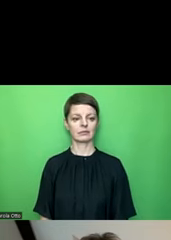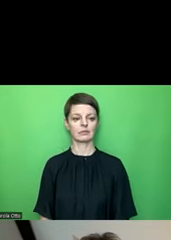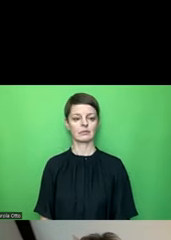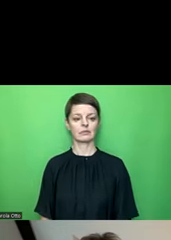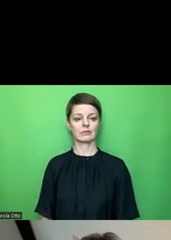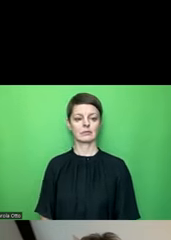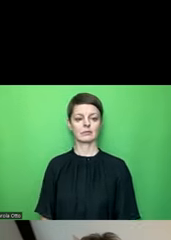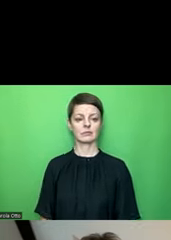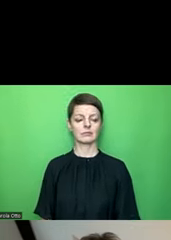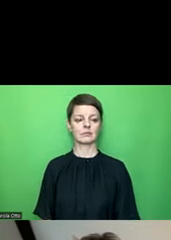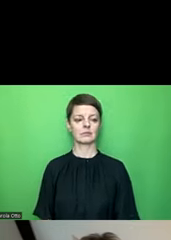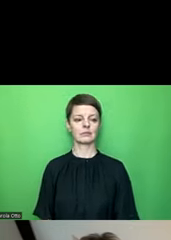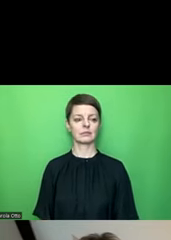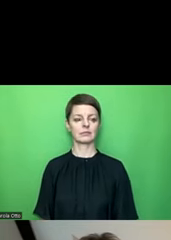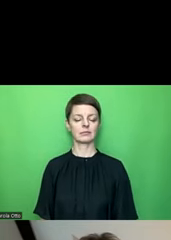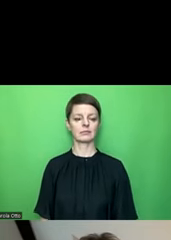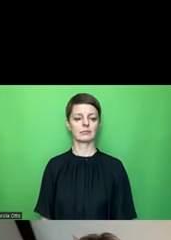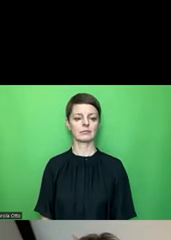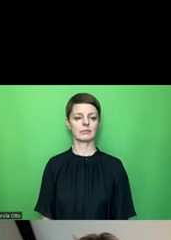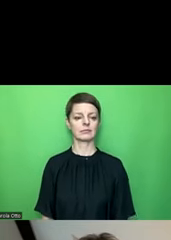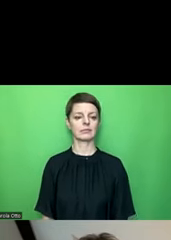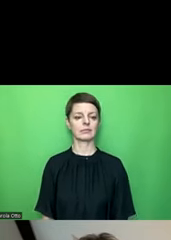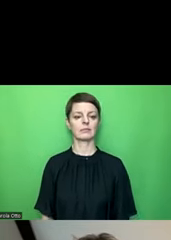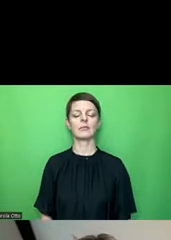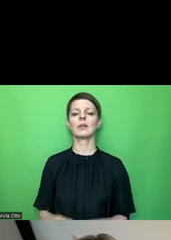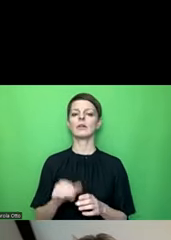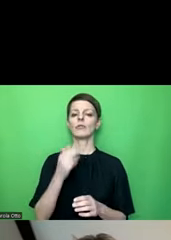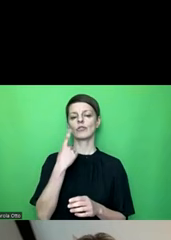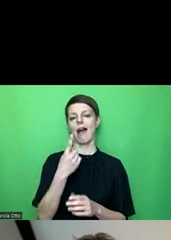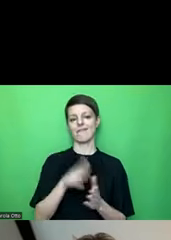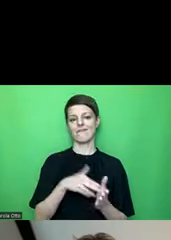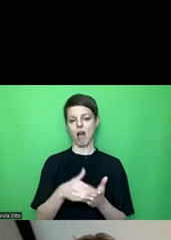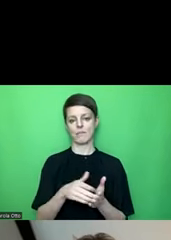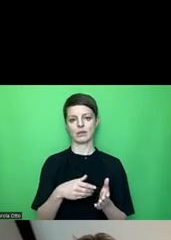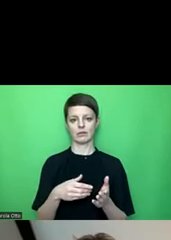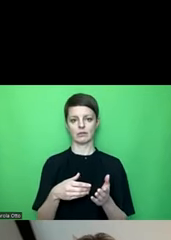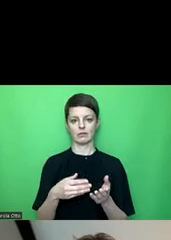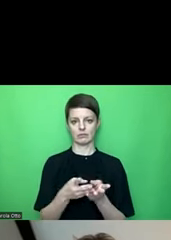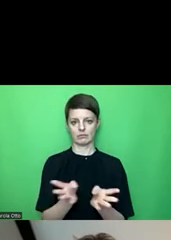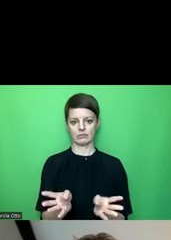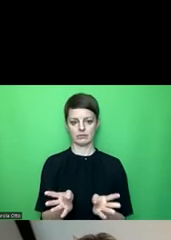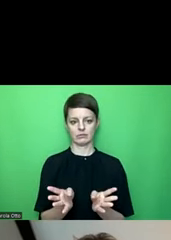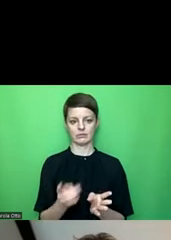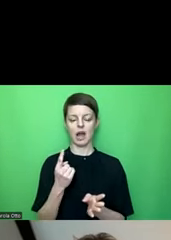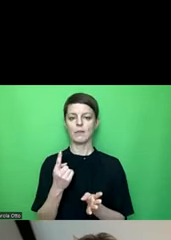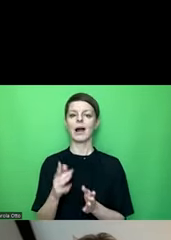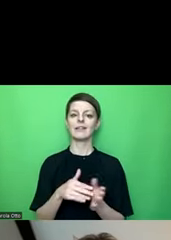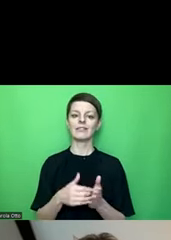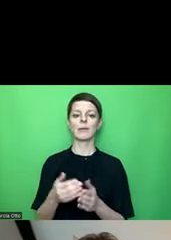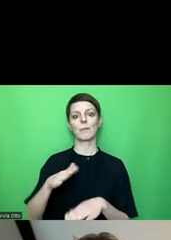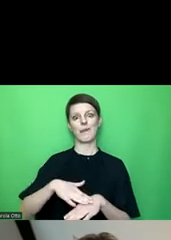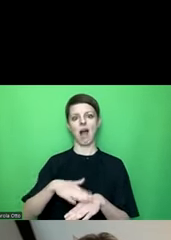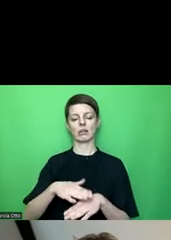mal eine Palette, die erst mal einfarbig ist und dann muss ich aber die eine Farbe nochmal von Hand